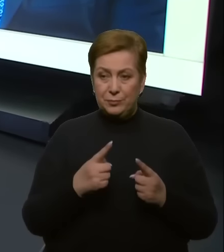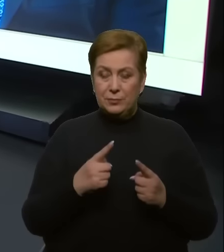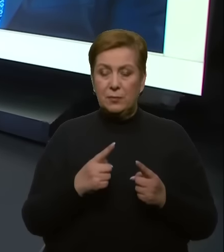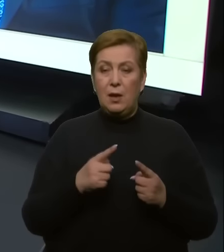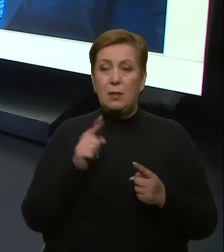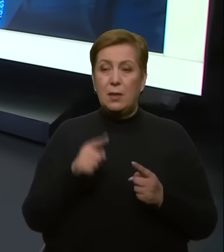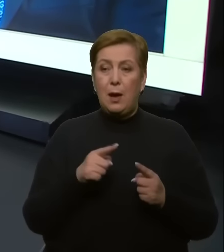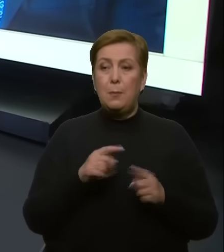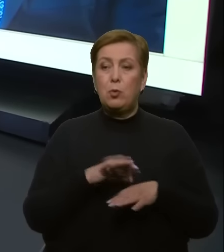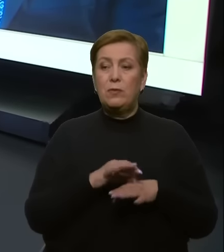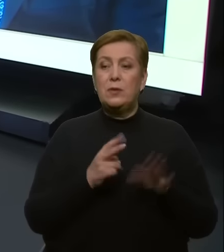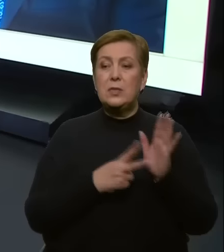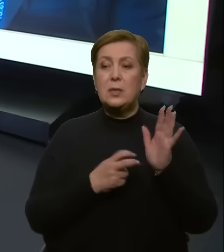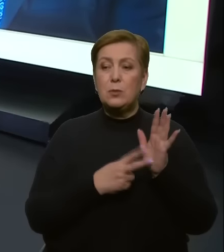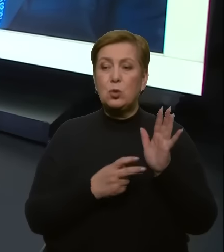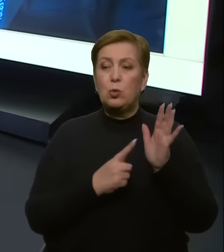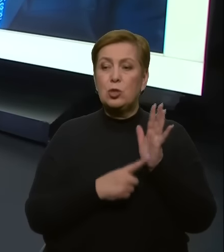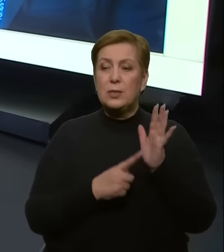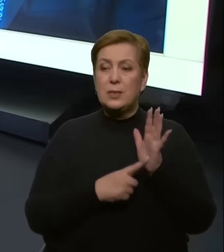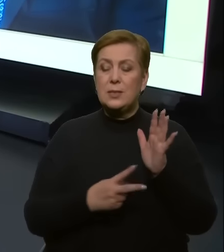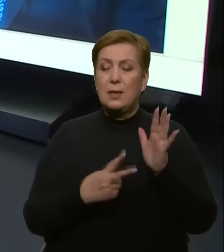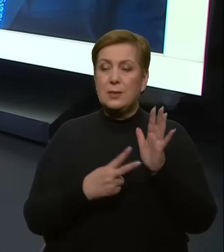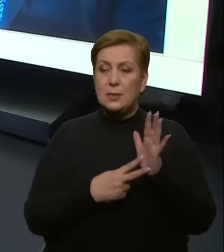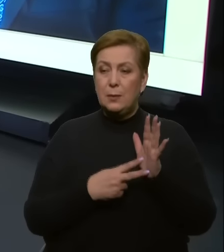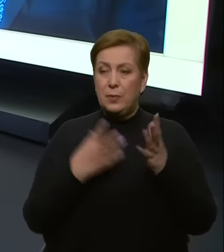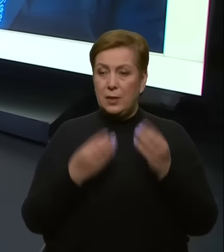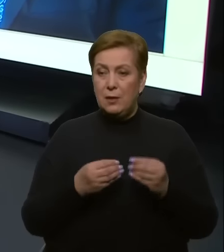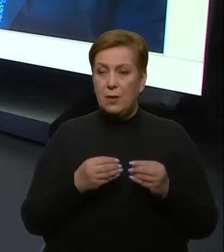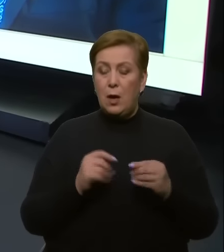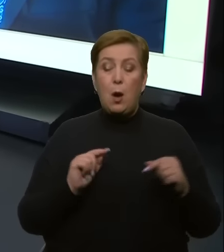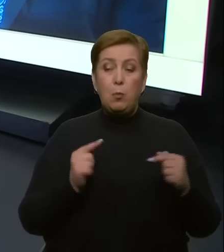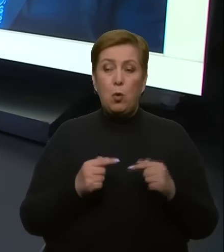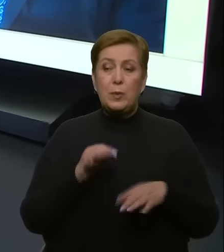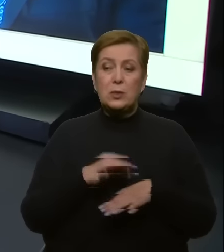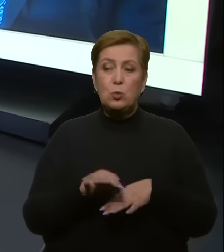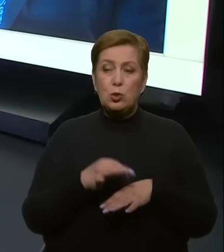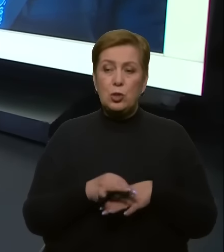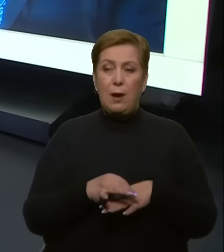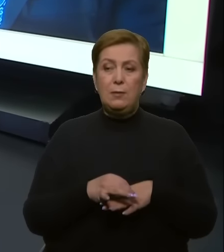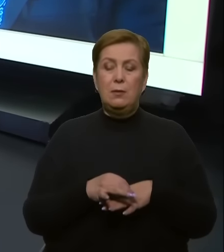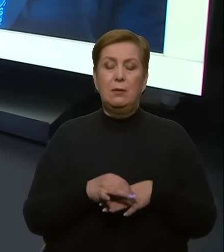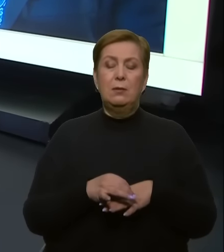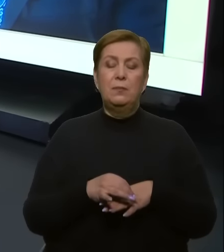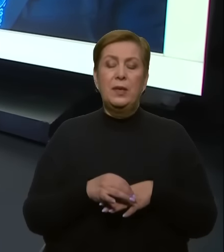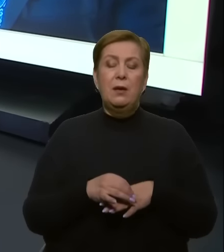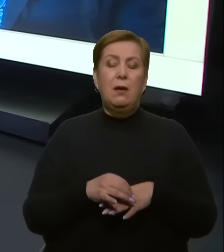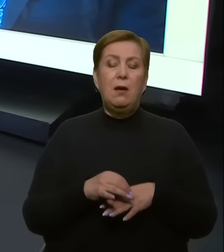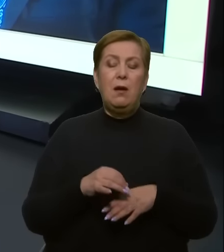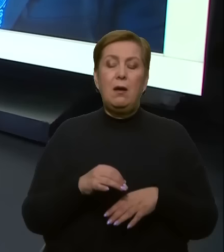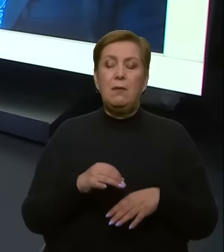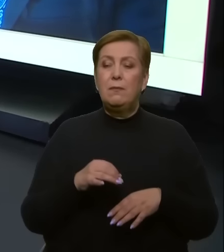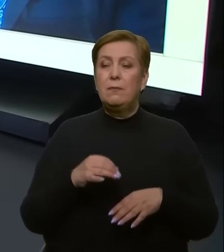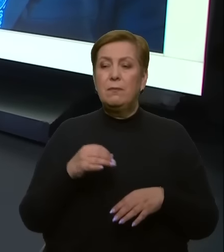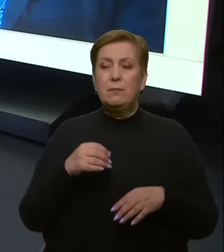767 днів. І попри знущання, тортури та психологічний тиск вистояв і дочекався